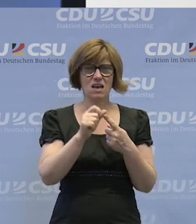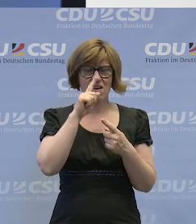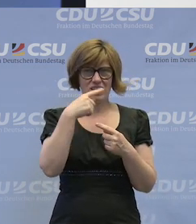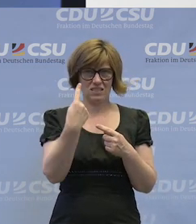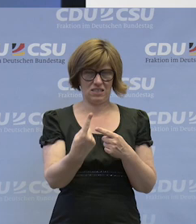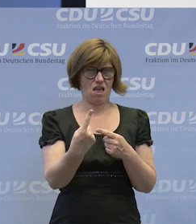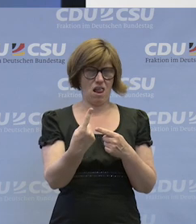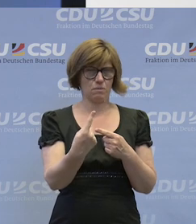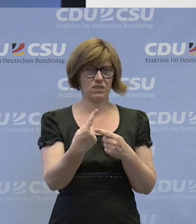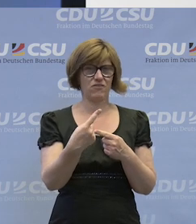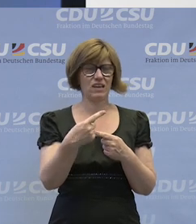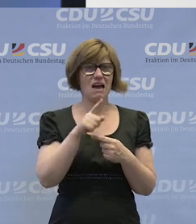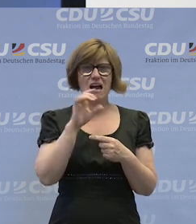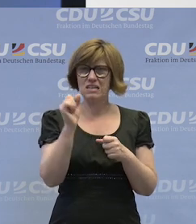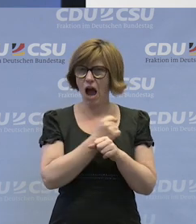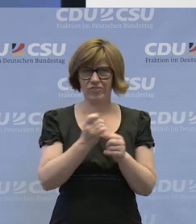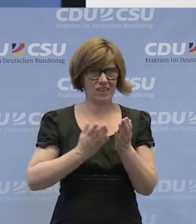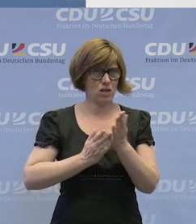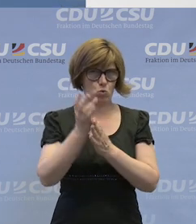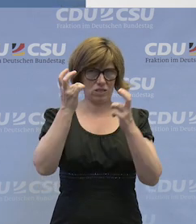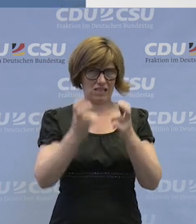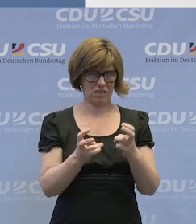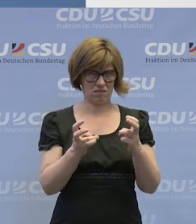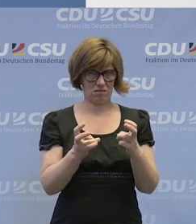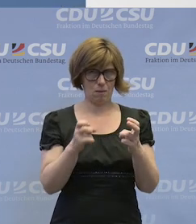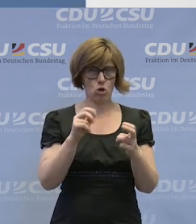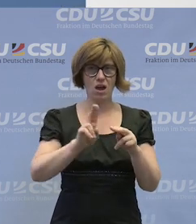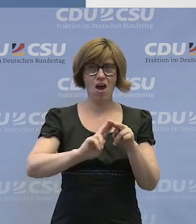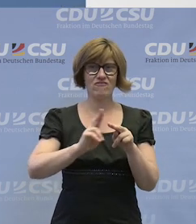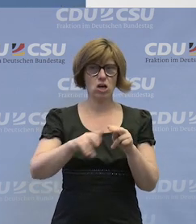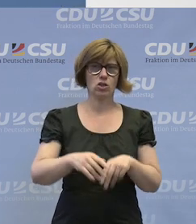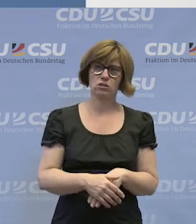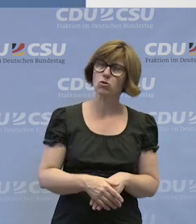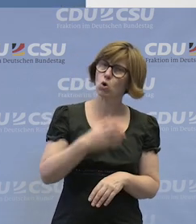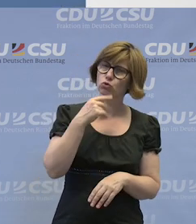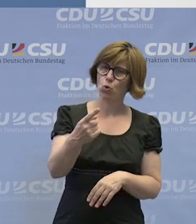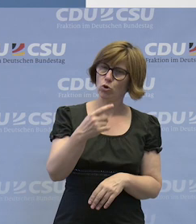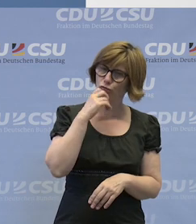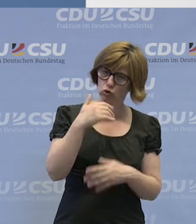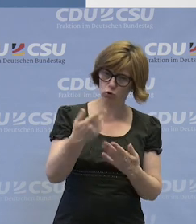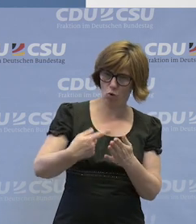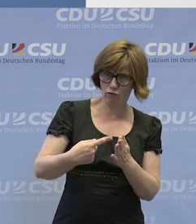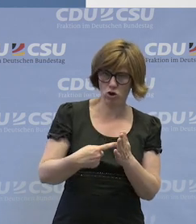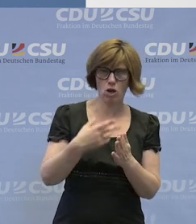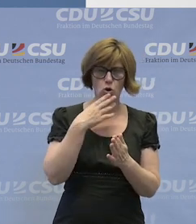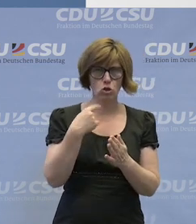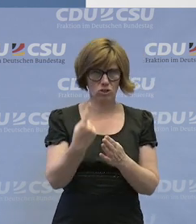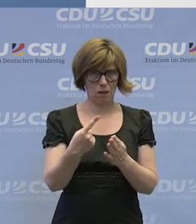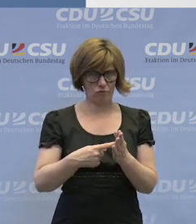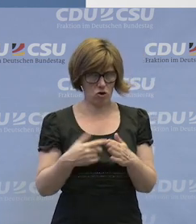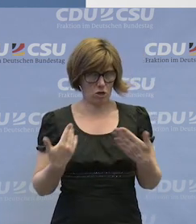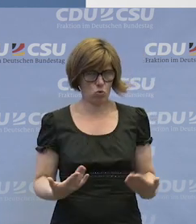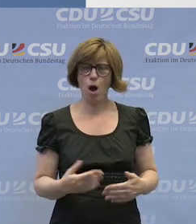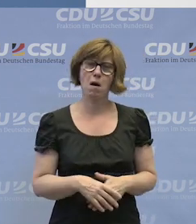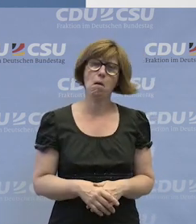wenn Sie was nicht durchgesetzt bekommen? Also wenn die Werkstatt sagt, ja, ist ja schön, dass du das forderst oder Sie das fordern,